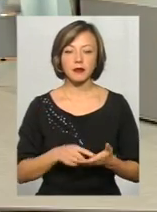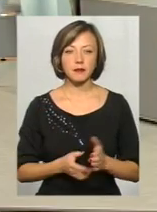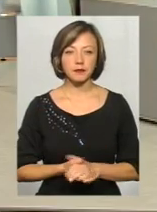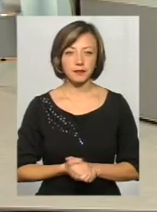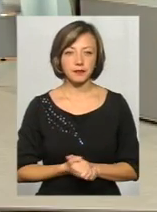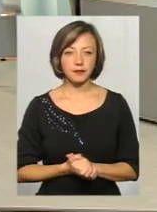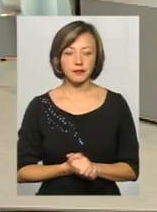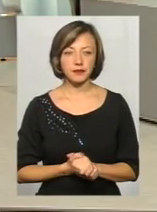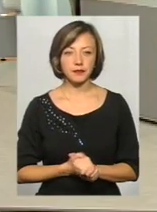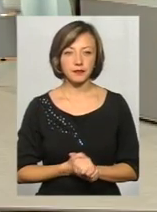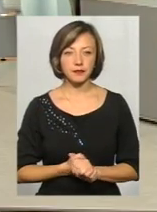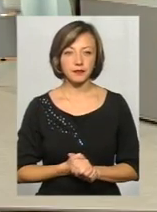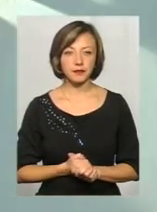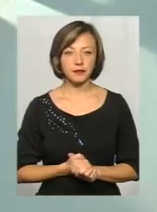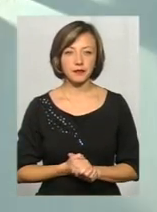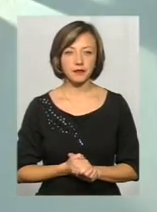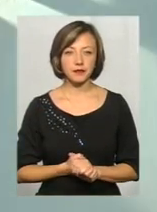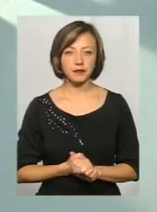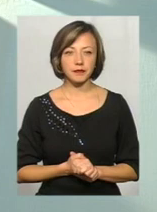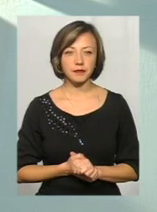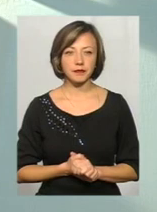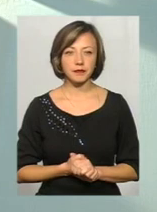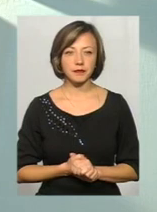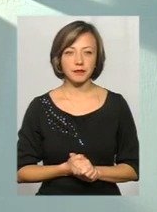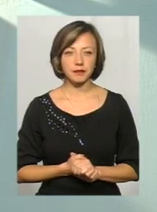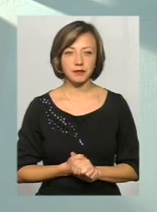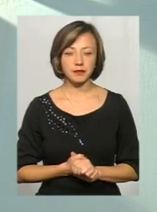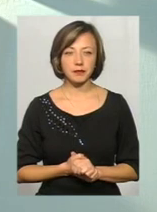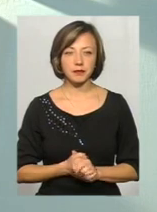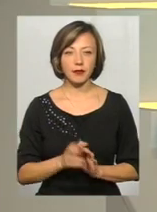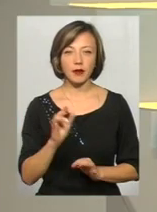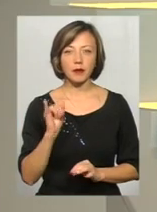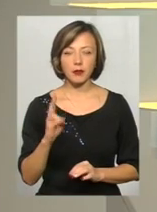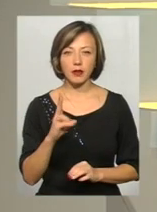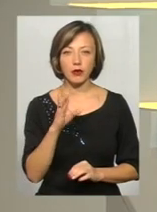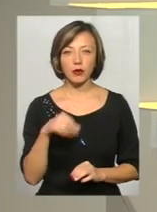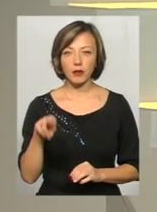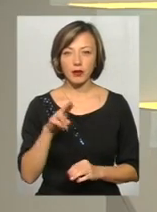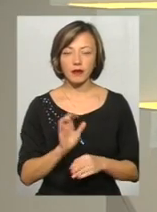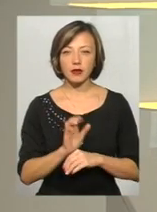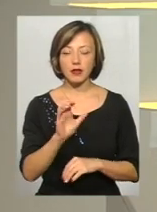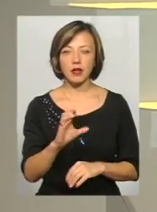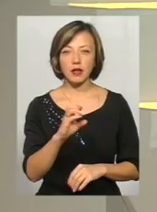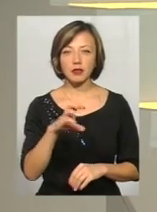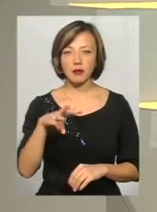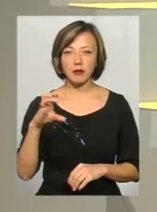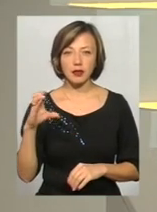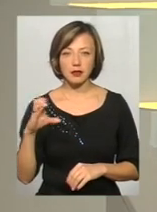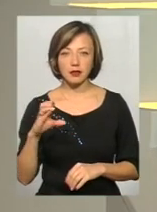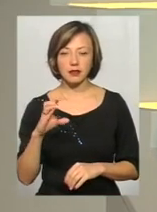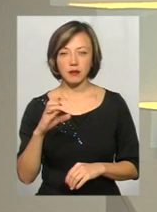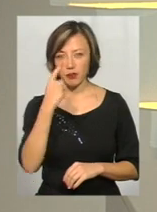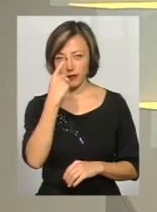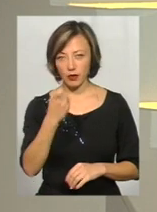Отож, пане Олег. Я так зрозумію, йде питання про пін-код. Так, так, так. Зараз висилає його приватбанк, висилає смс